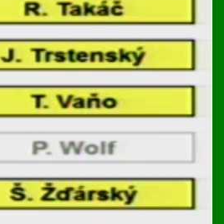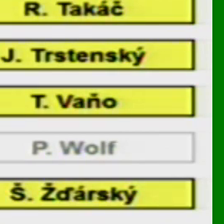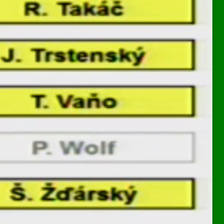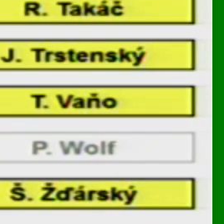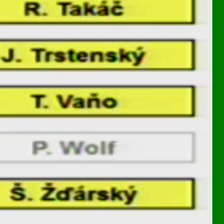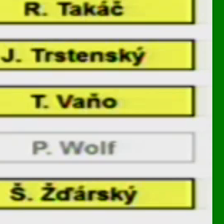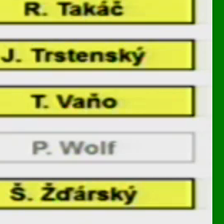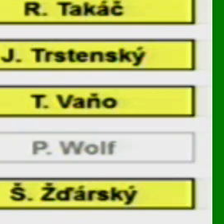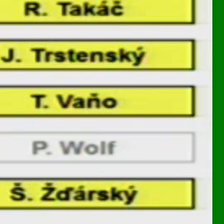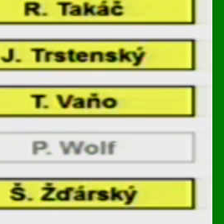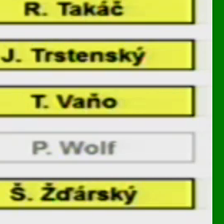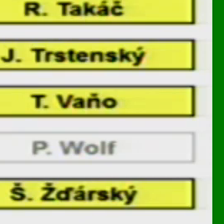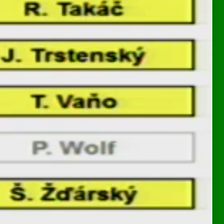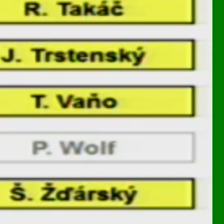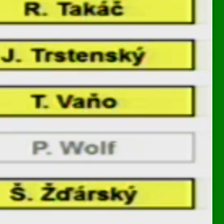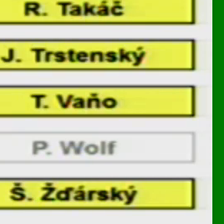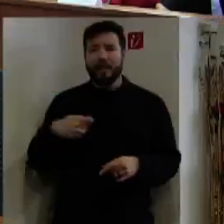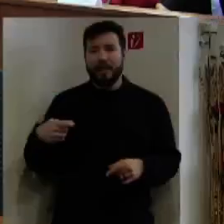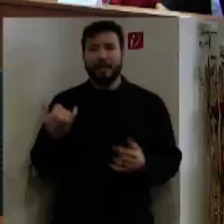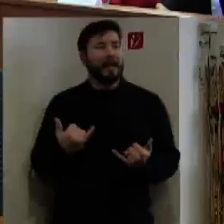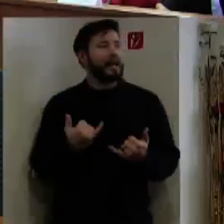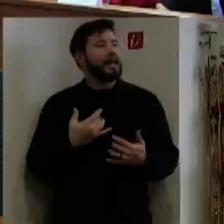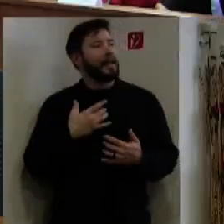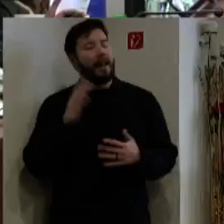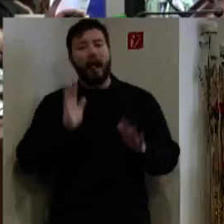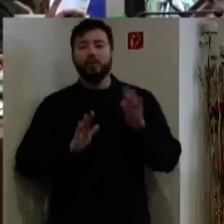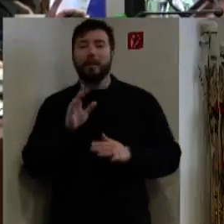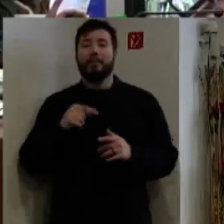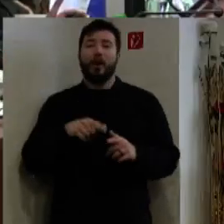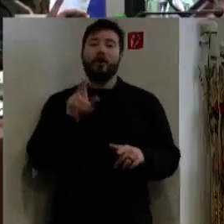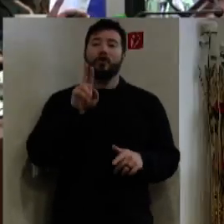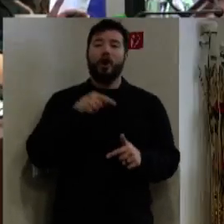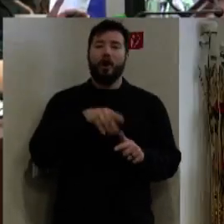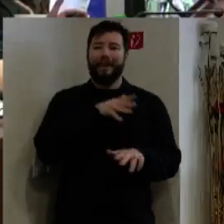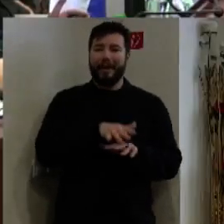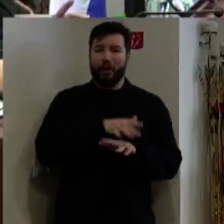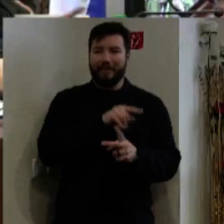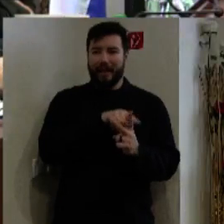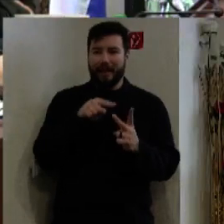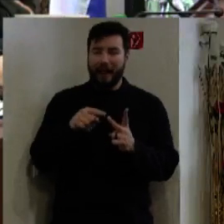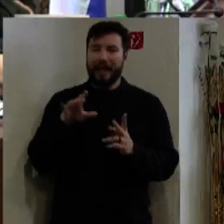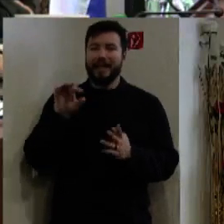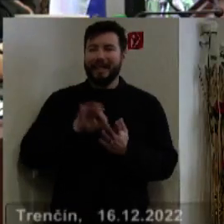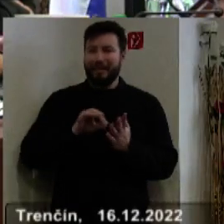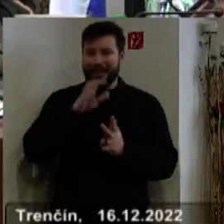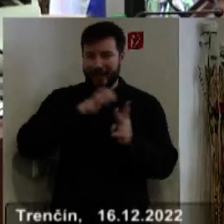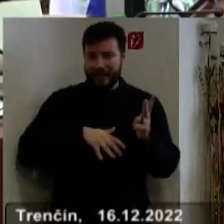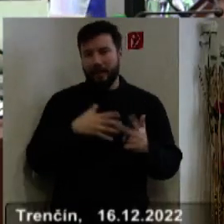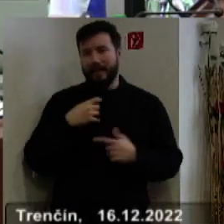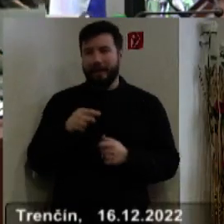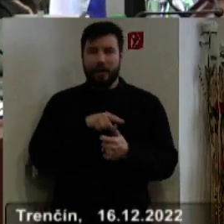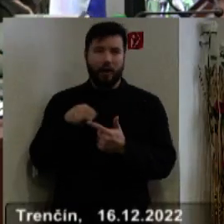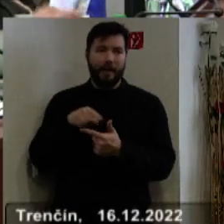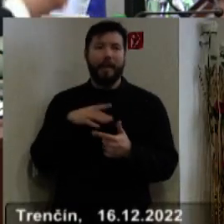poslanci, budem hlasovať o návrhu verovateľov zápisnice z dnešného zásadnutia, tak ako som navrhol panu